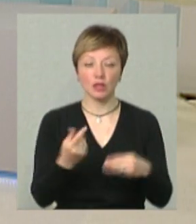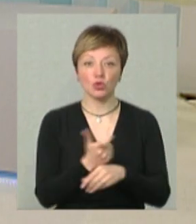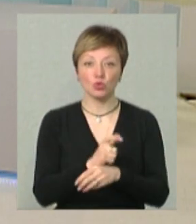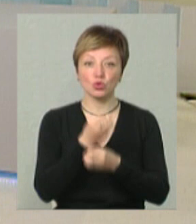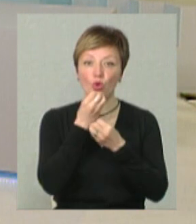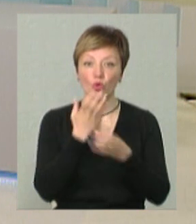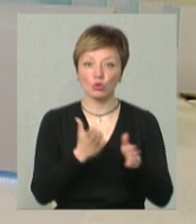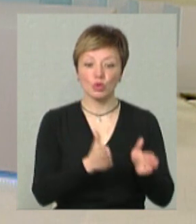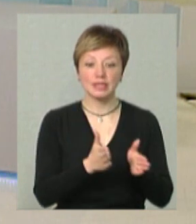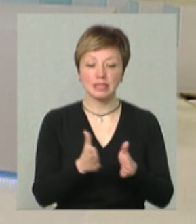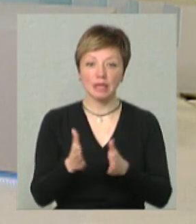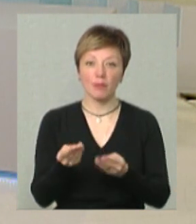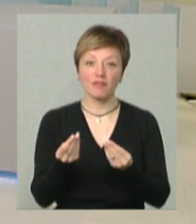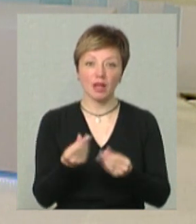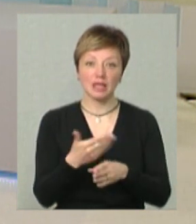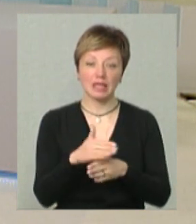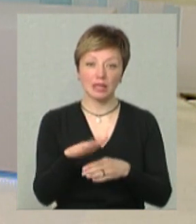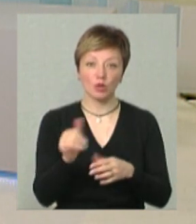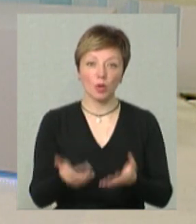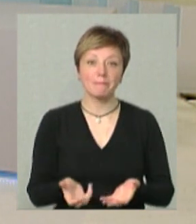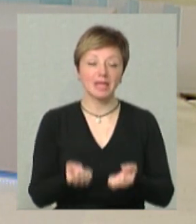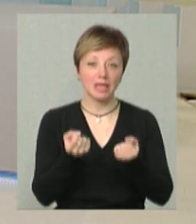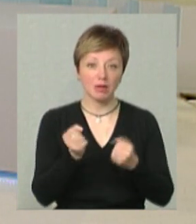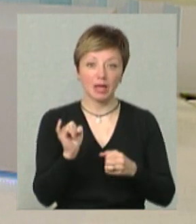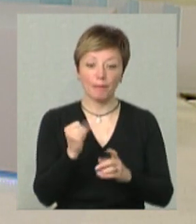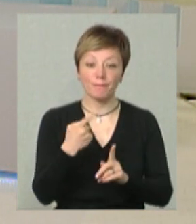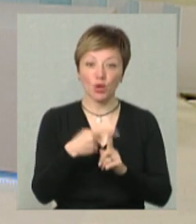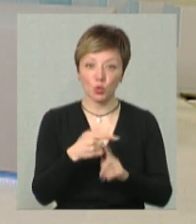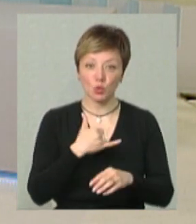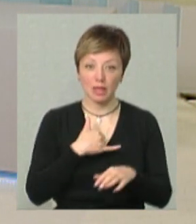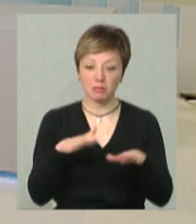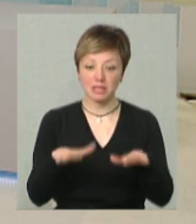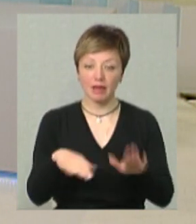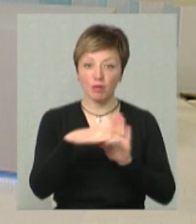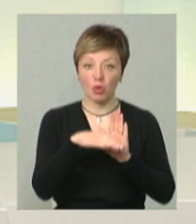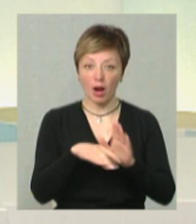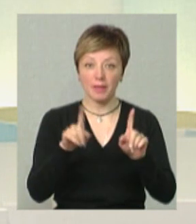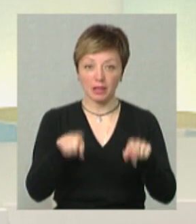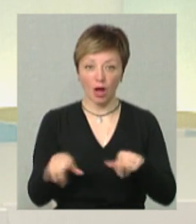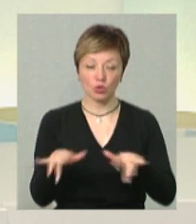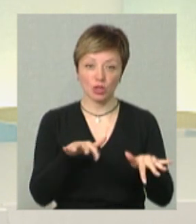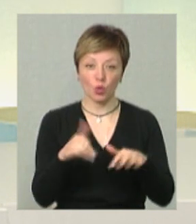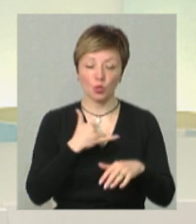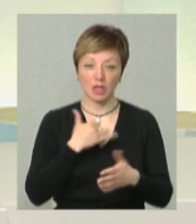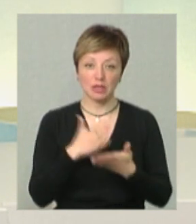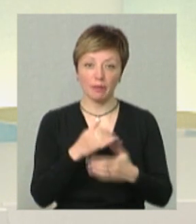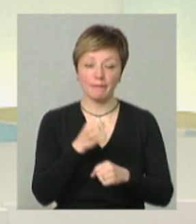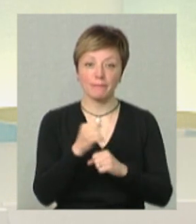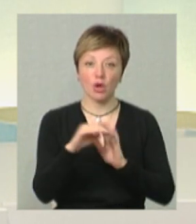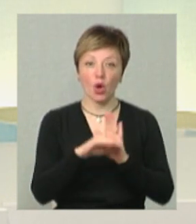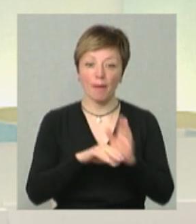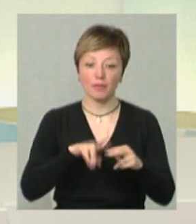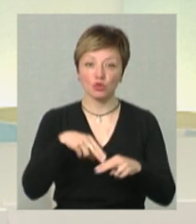хорошу систему фінансово-кредитної підтримки і плюс в нас місцеві програми також діють. В нас діє програми